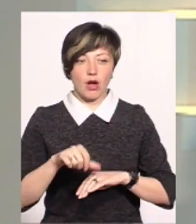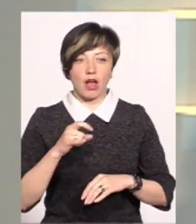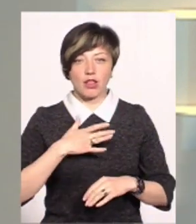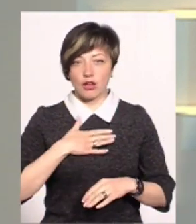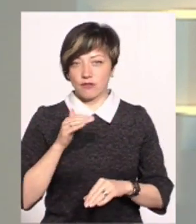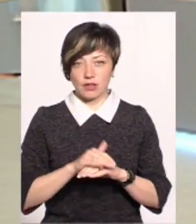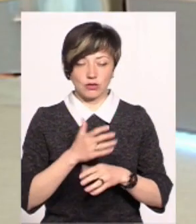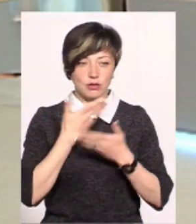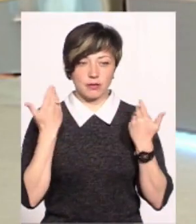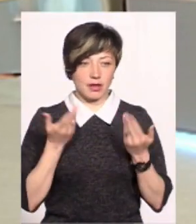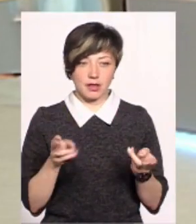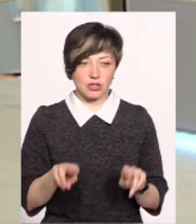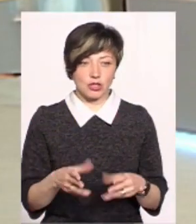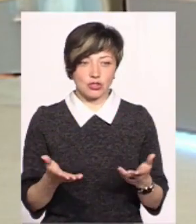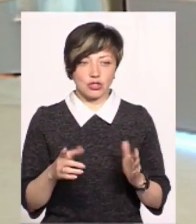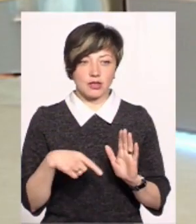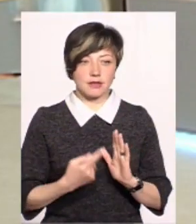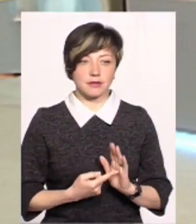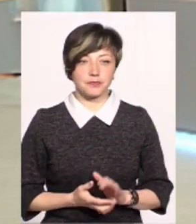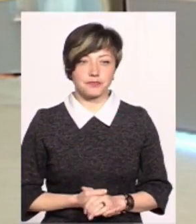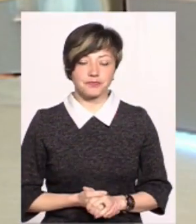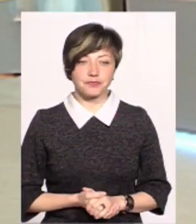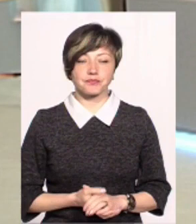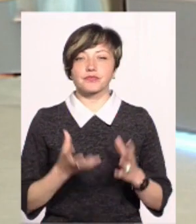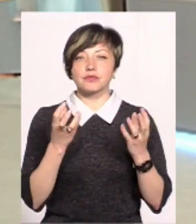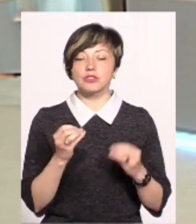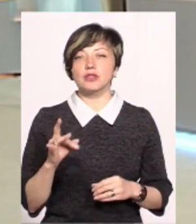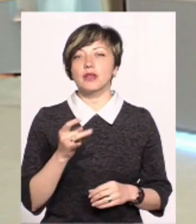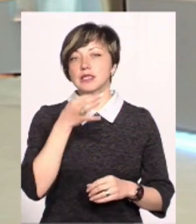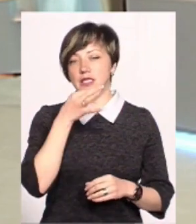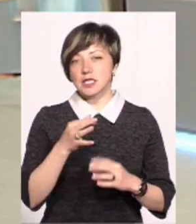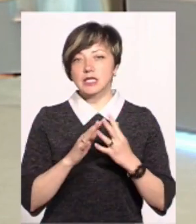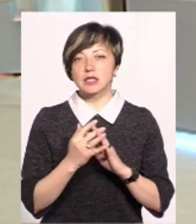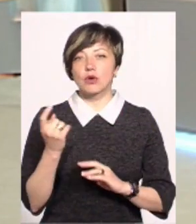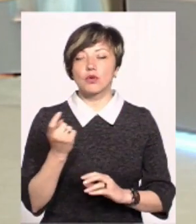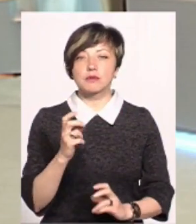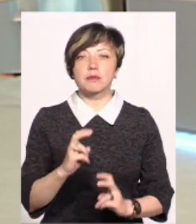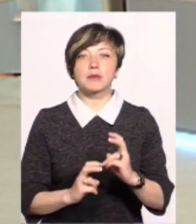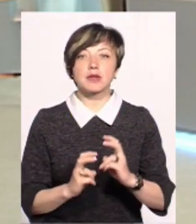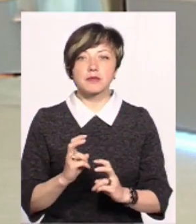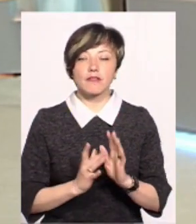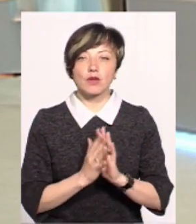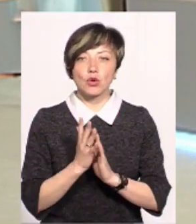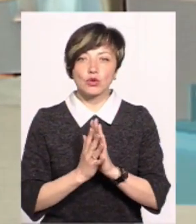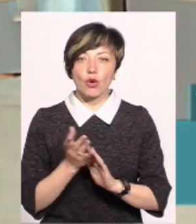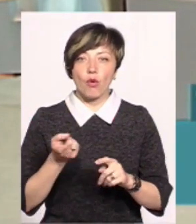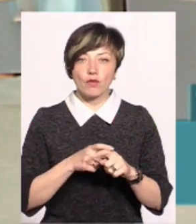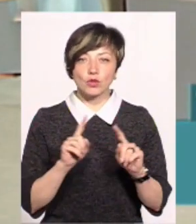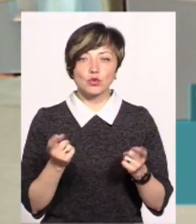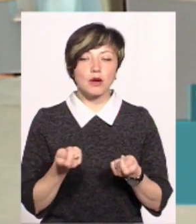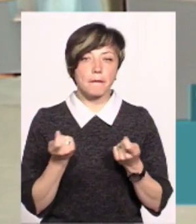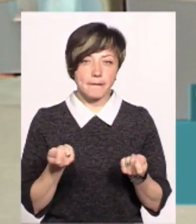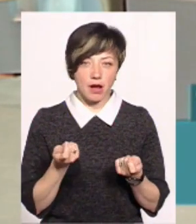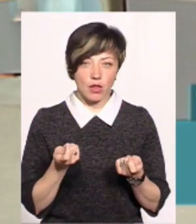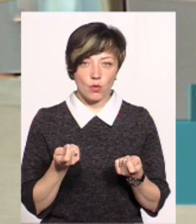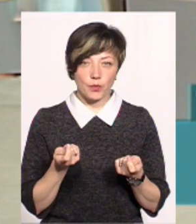нашого фактично не залишається? Ну, ще раз скажу, що в сільгоспідприємствах вирощується овочів дуже